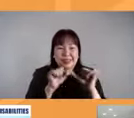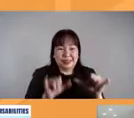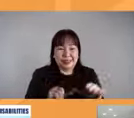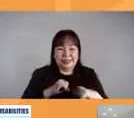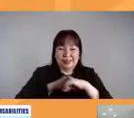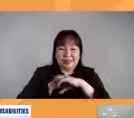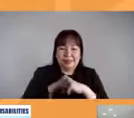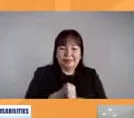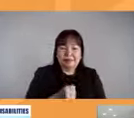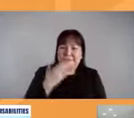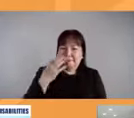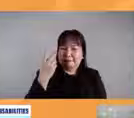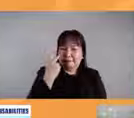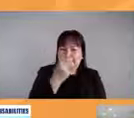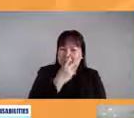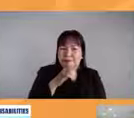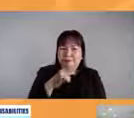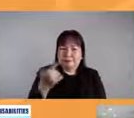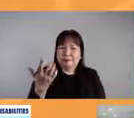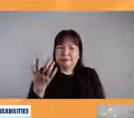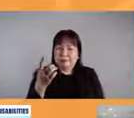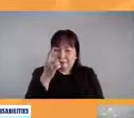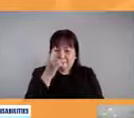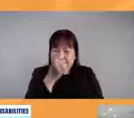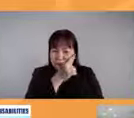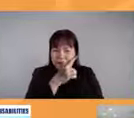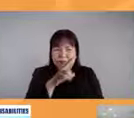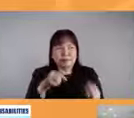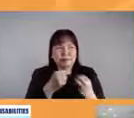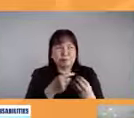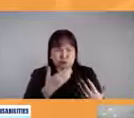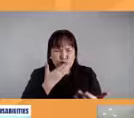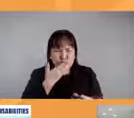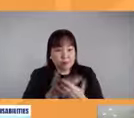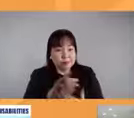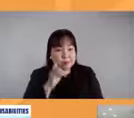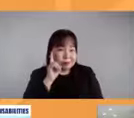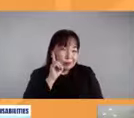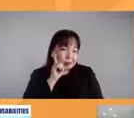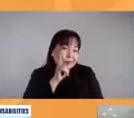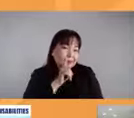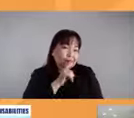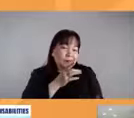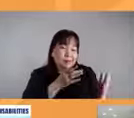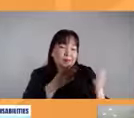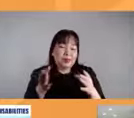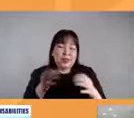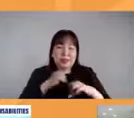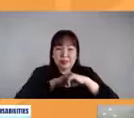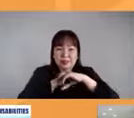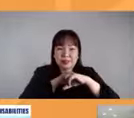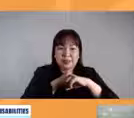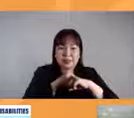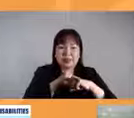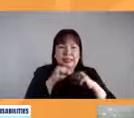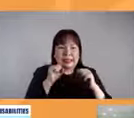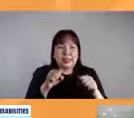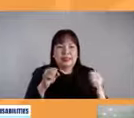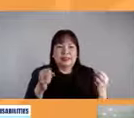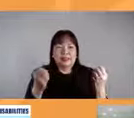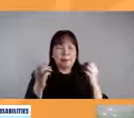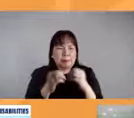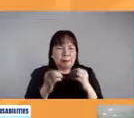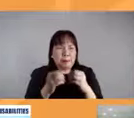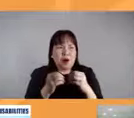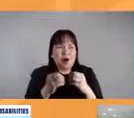Sir Lauro Pagdating naman po sa effective strategy para makapagpalakas palalo ng loob ng maraming member